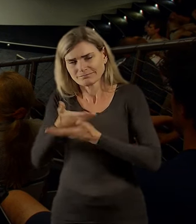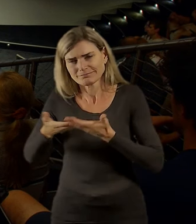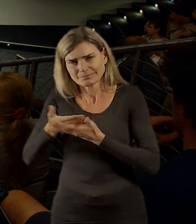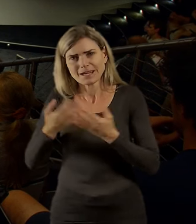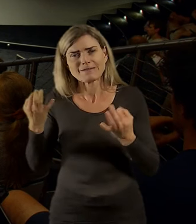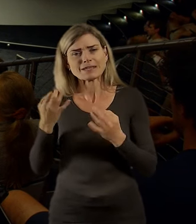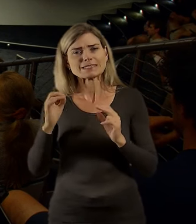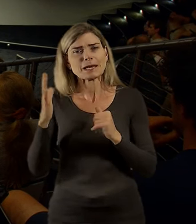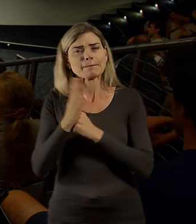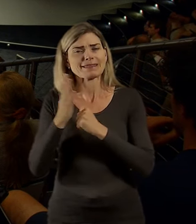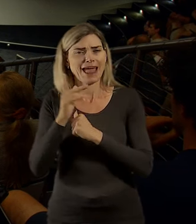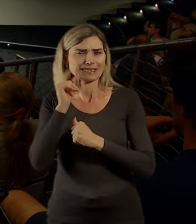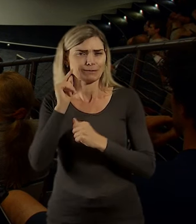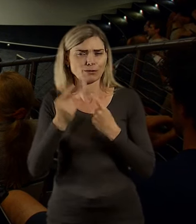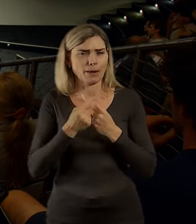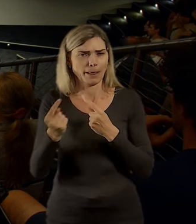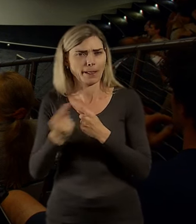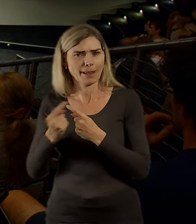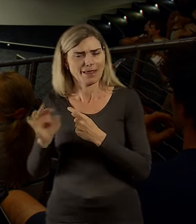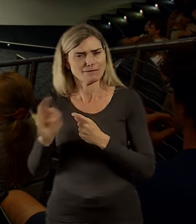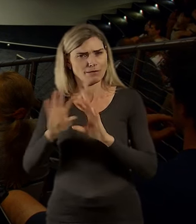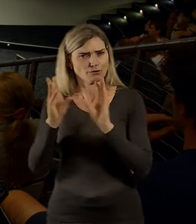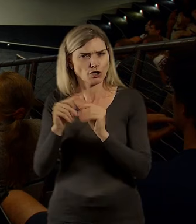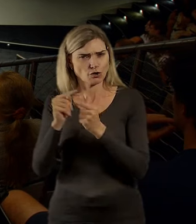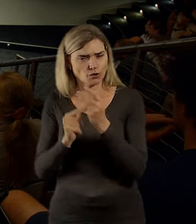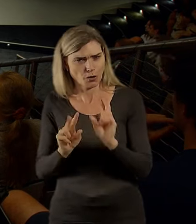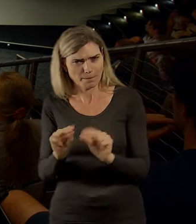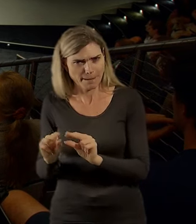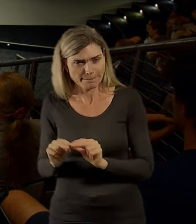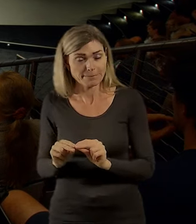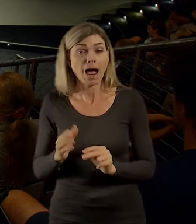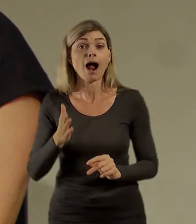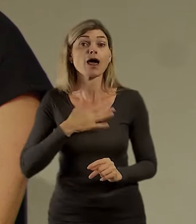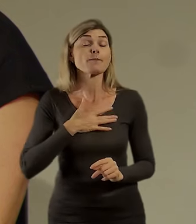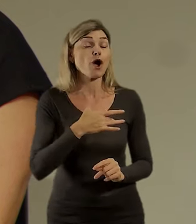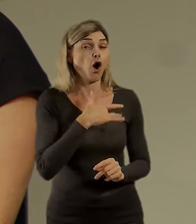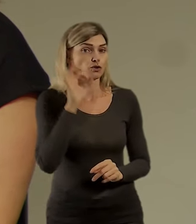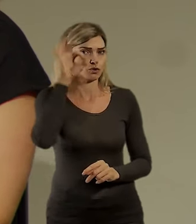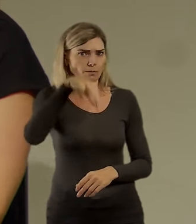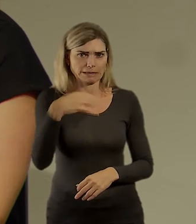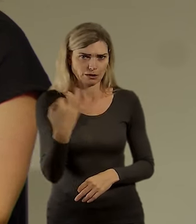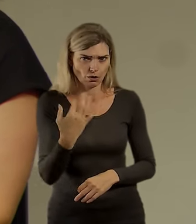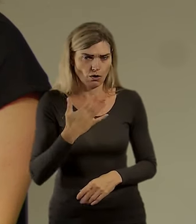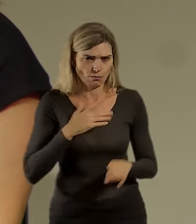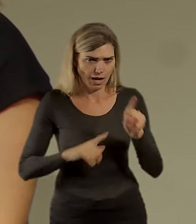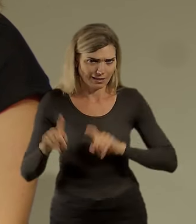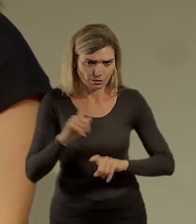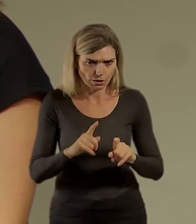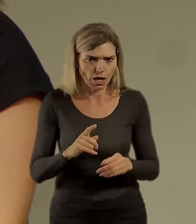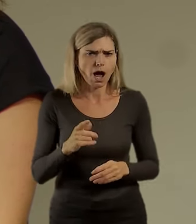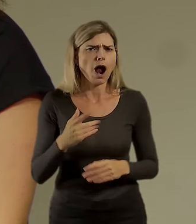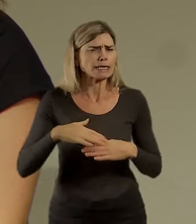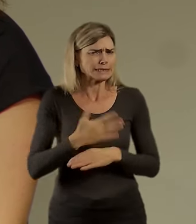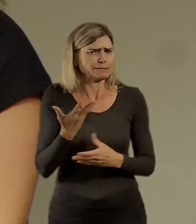patnáctiminutové město a řeknu svůj osobní. Já si myslím a doufám, že jsem to řekla